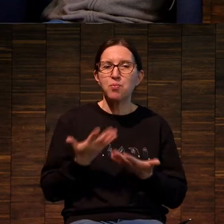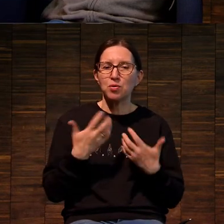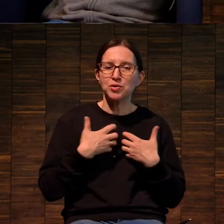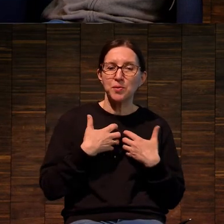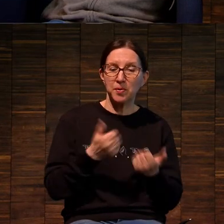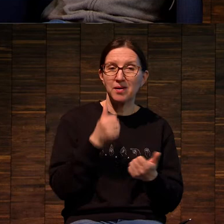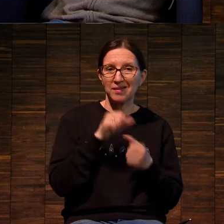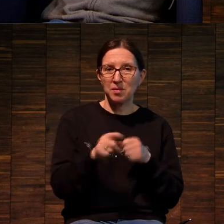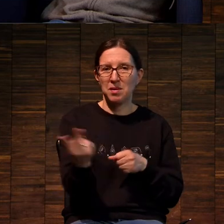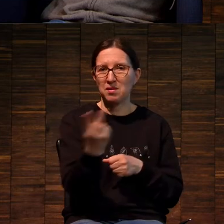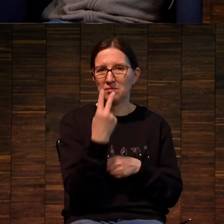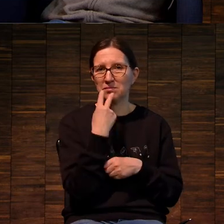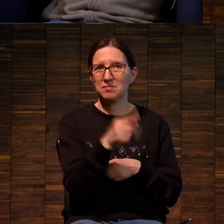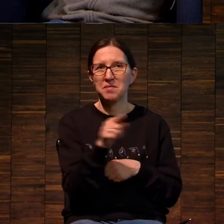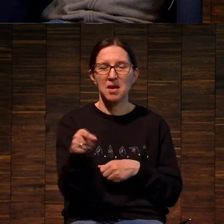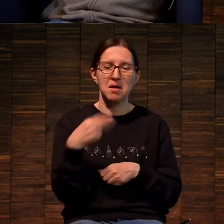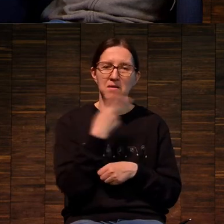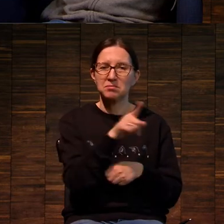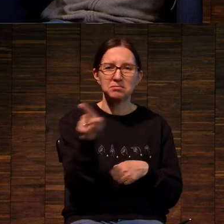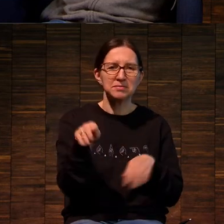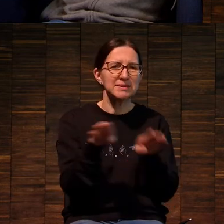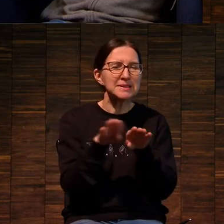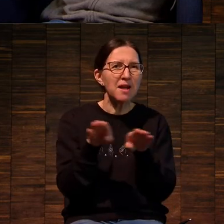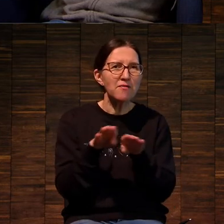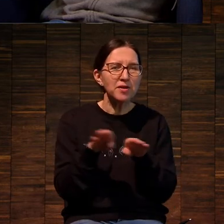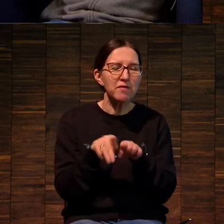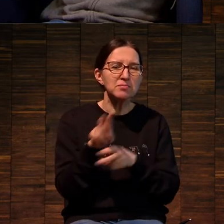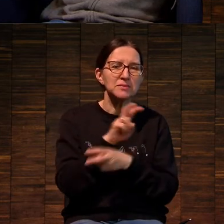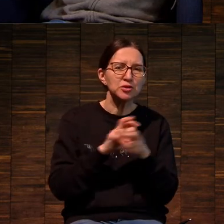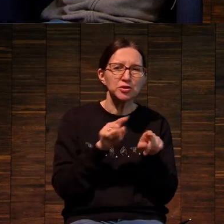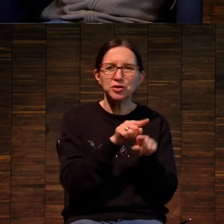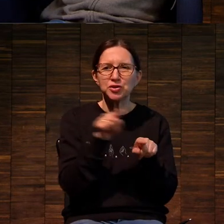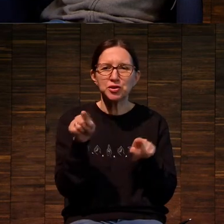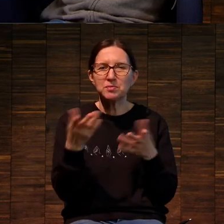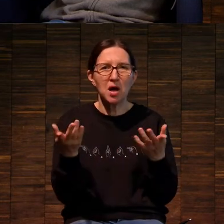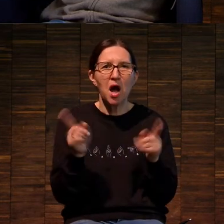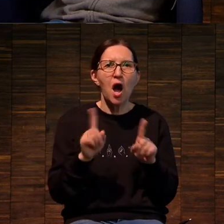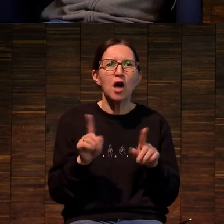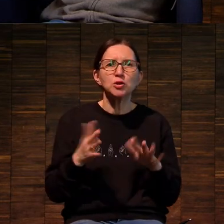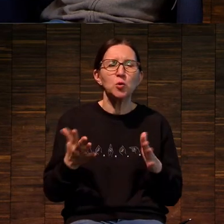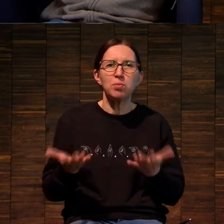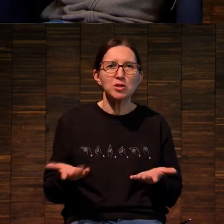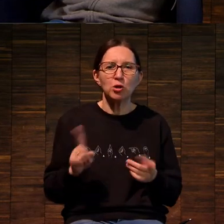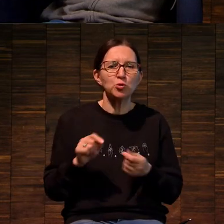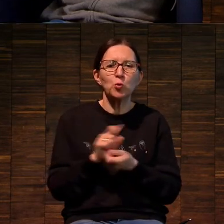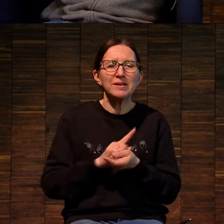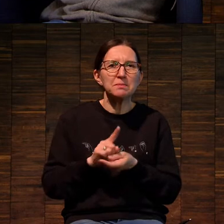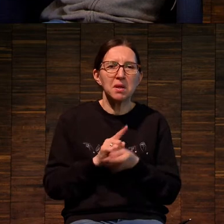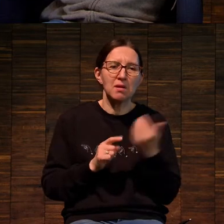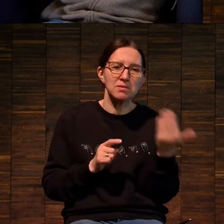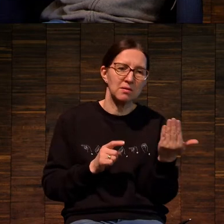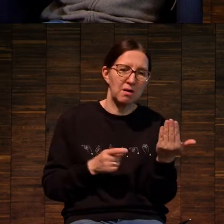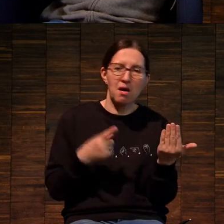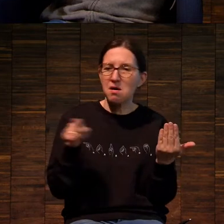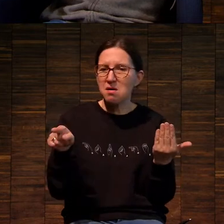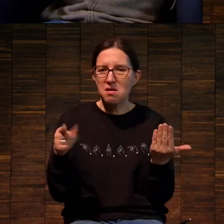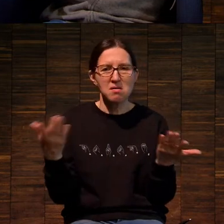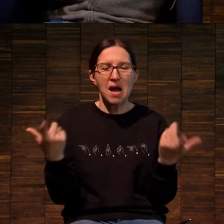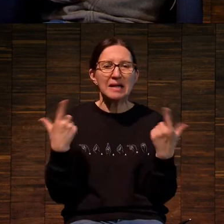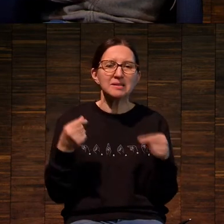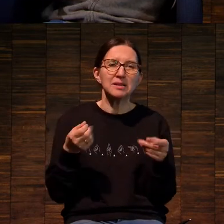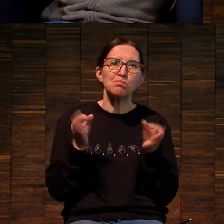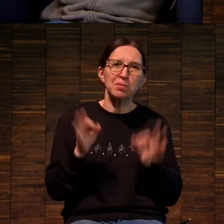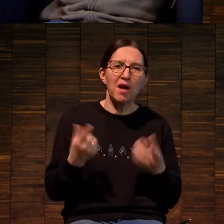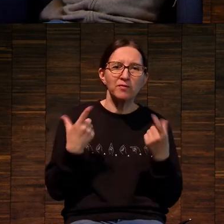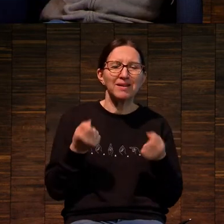притягивают они, потому что мы начинаем невольно сравнивать, невольно искать, а что же произошло, что же изменилось, где правда, где